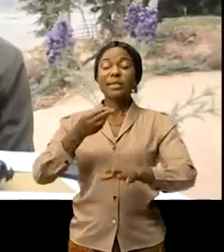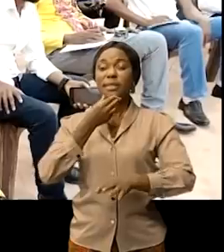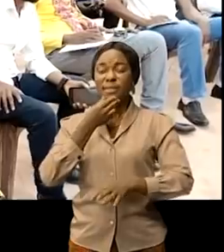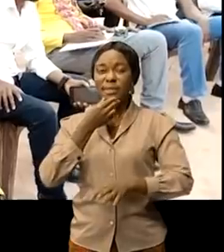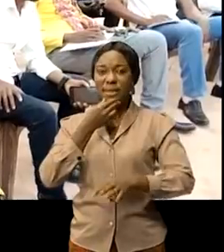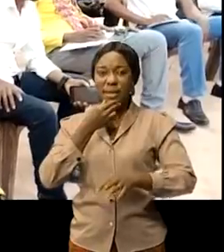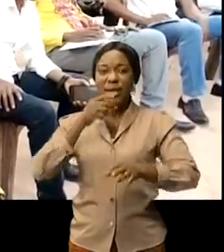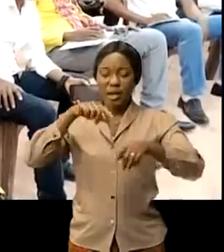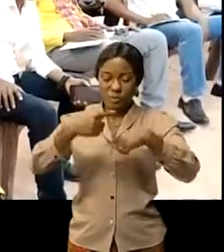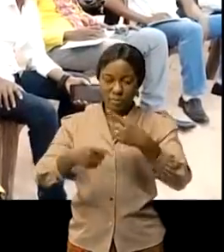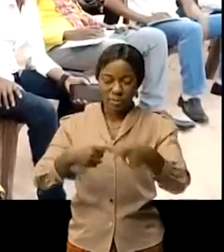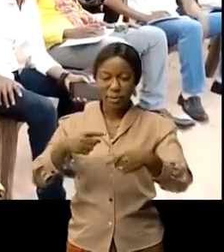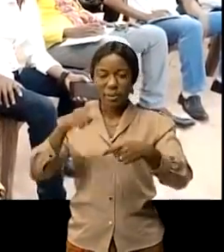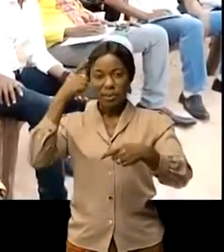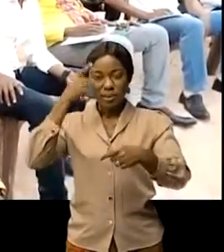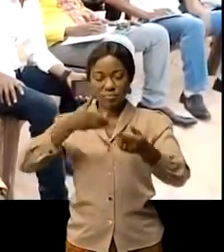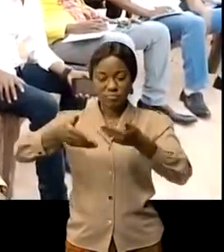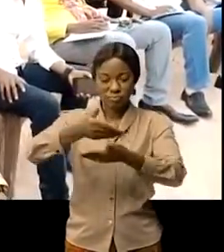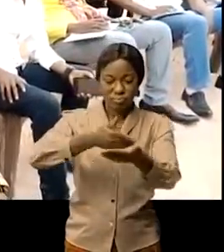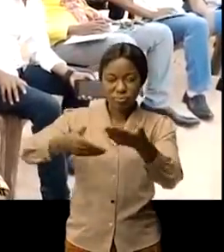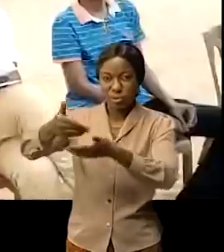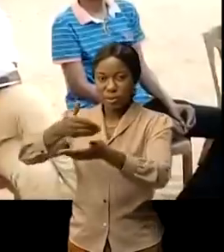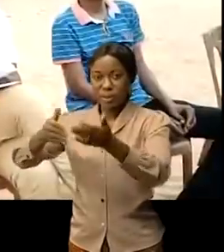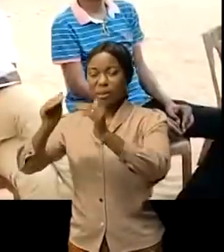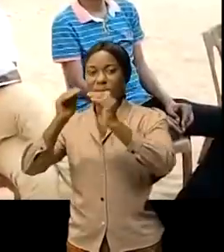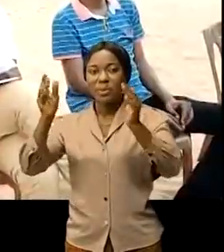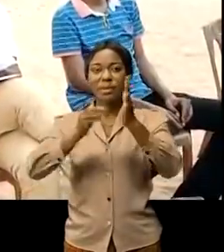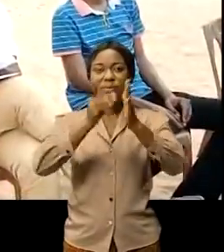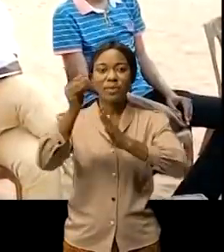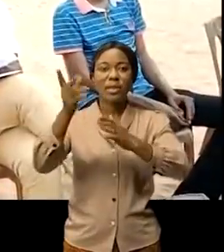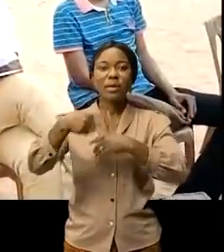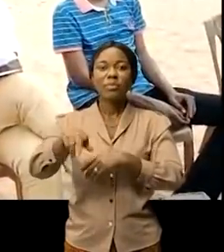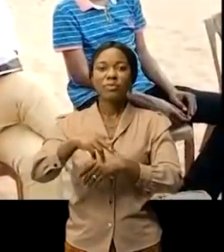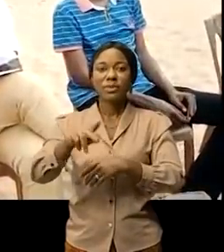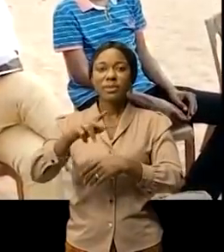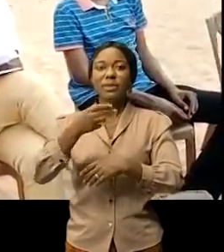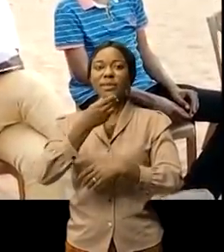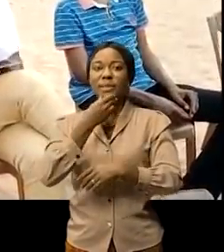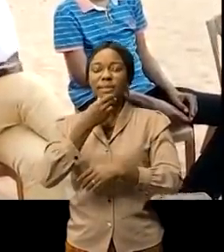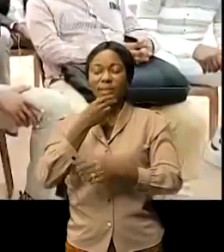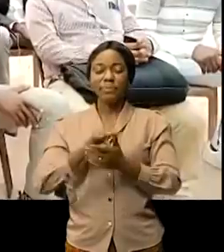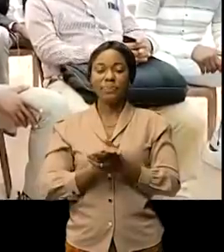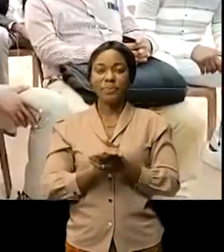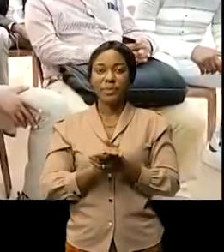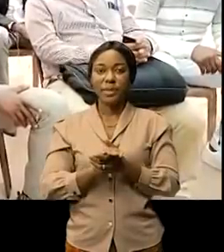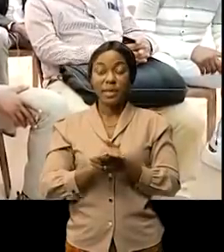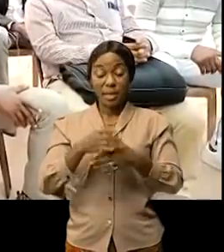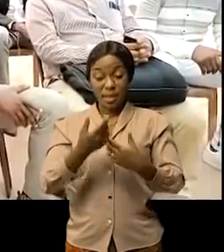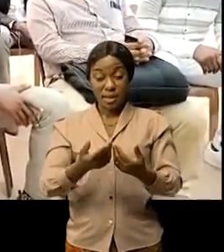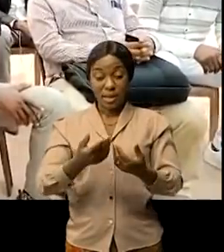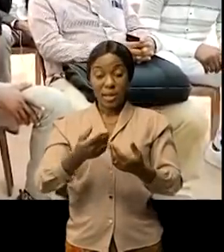initié le processus de réconciliation paix et développement de la province du Kassai cette initiative vise la